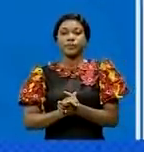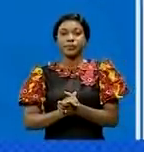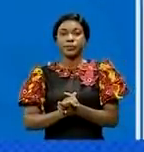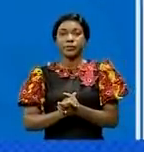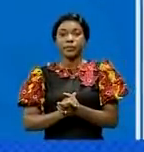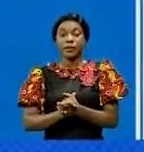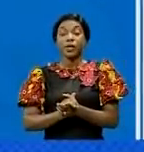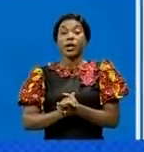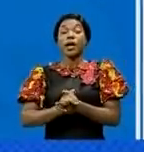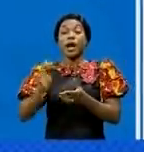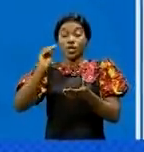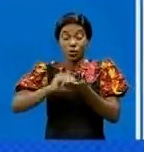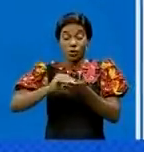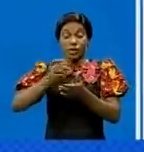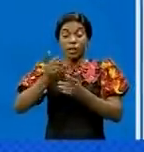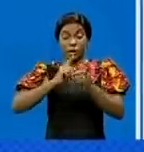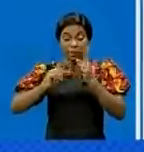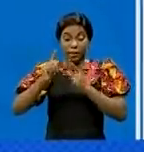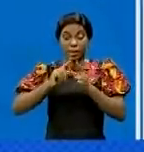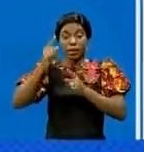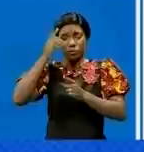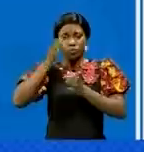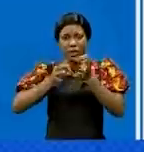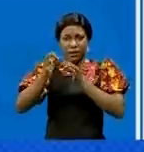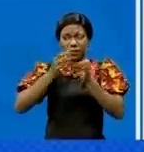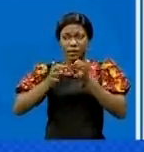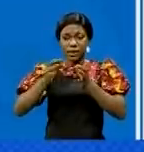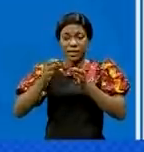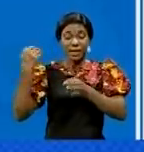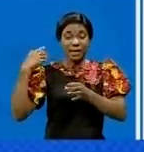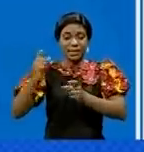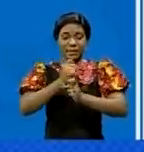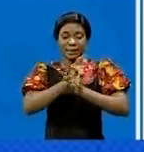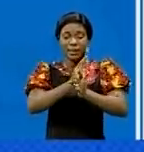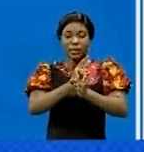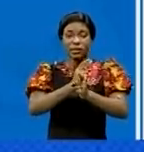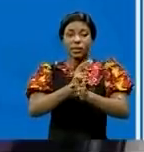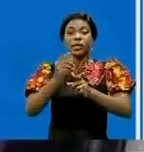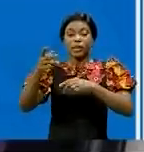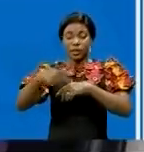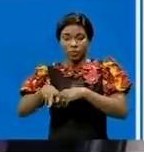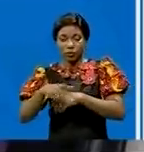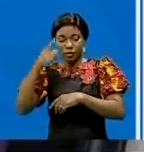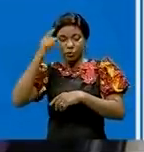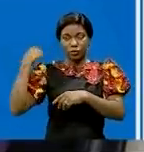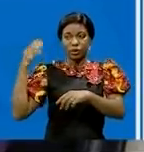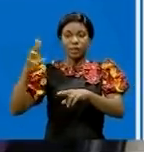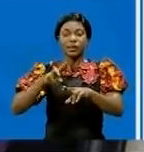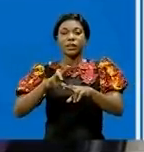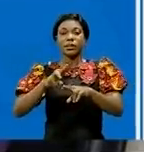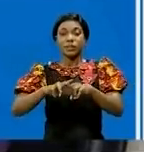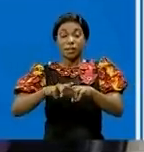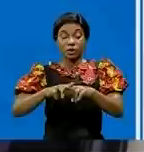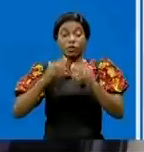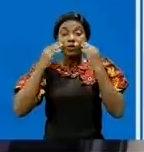Il a profité de l'occasion pour dresser l'état sécuritaire de province concernée par l'état de siège. C'est